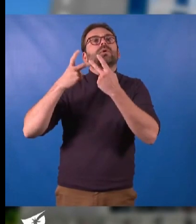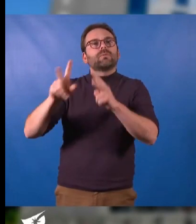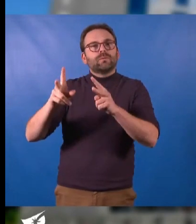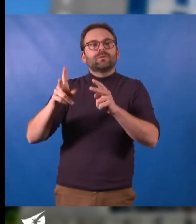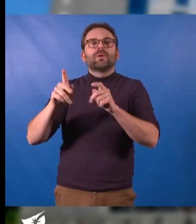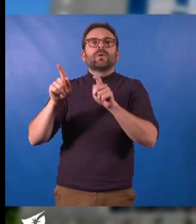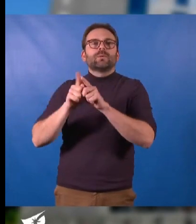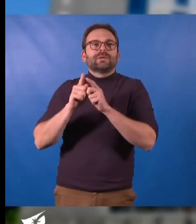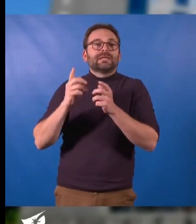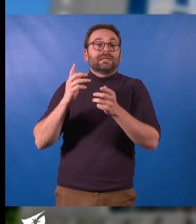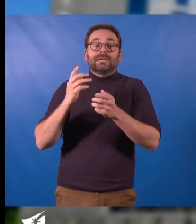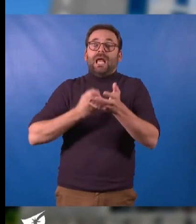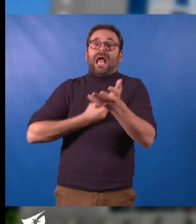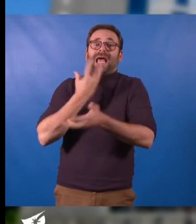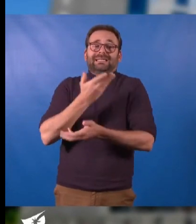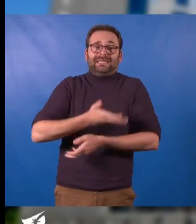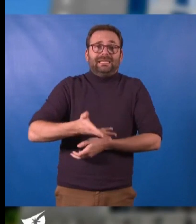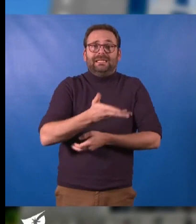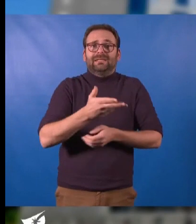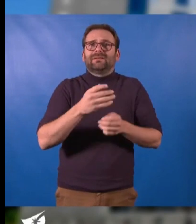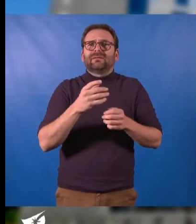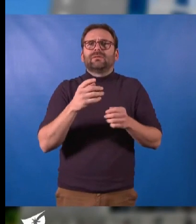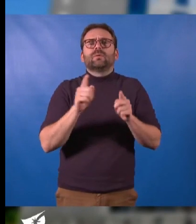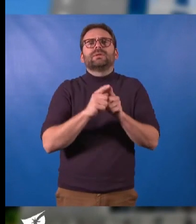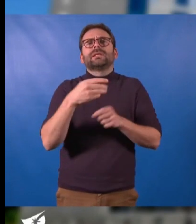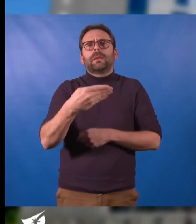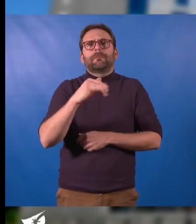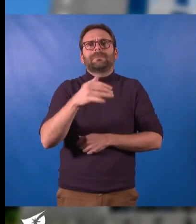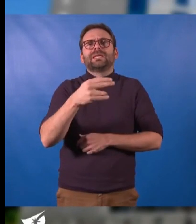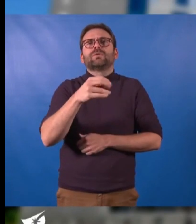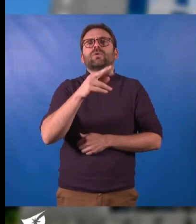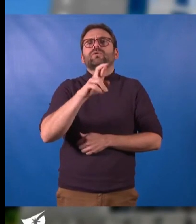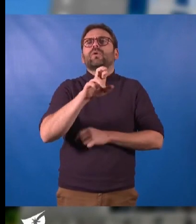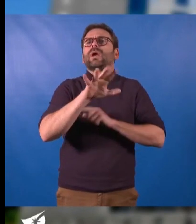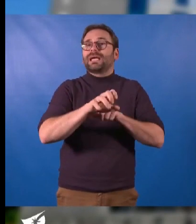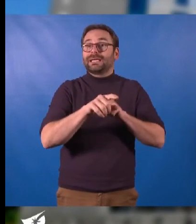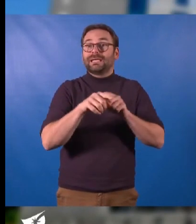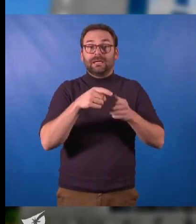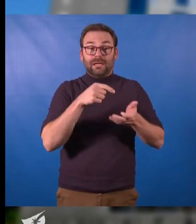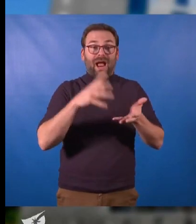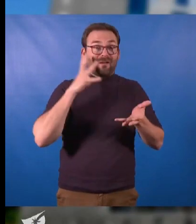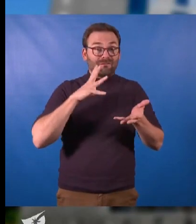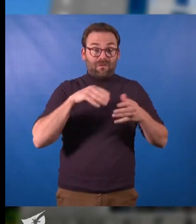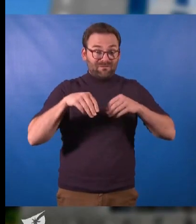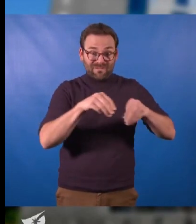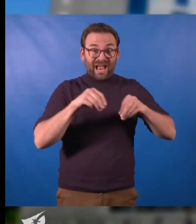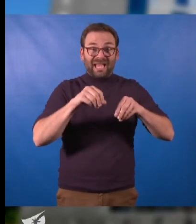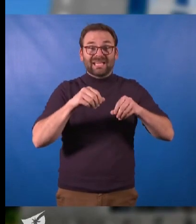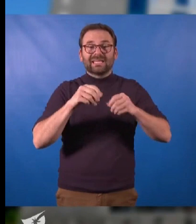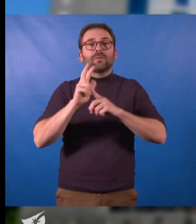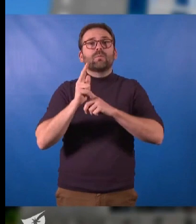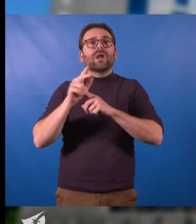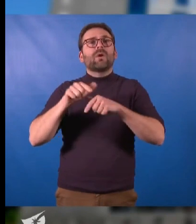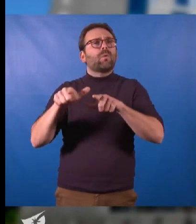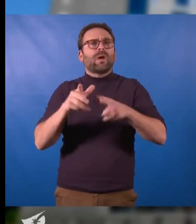traiter ces artistes, c'est traiter la minoterie qui a amené les farines du moulin de la